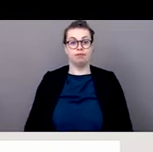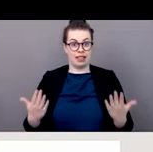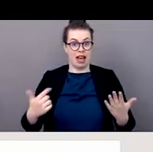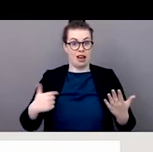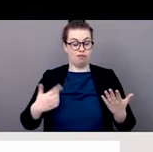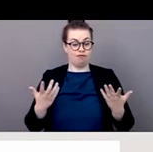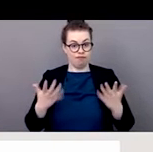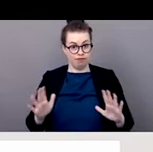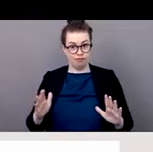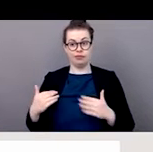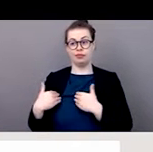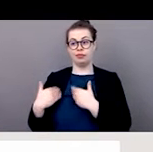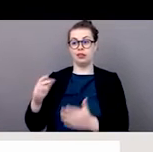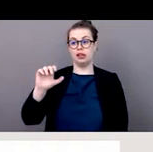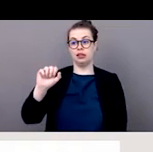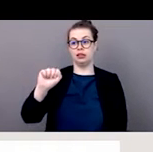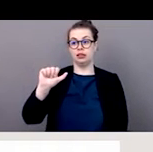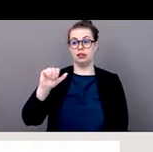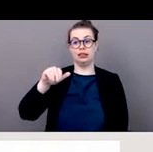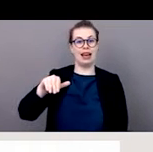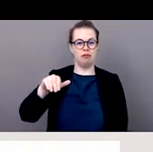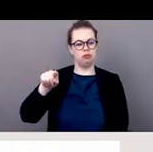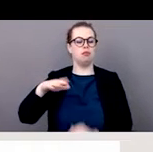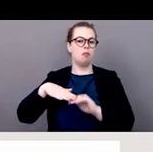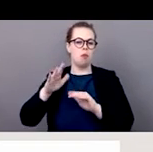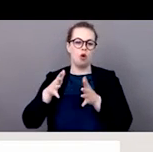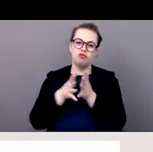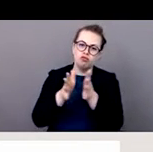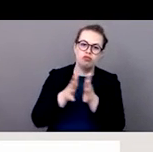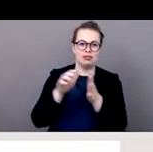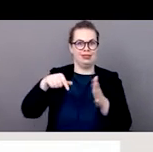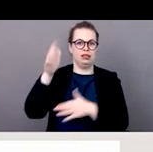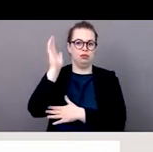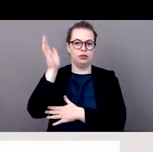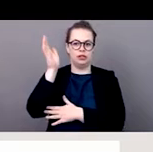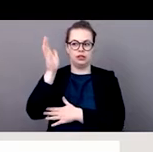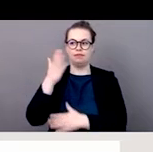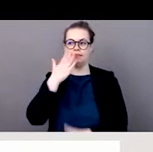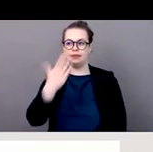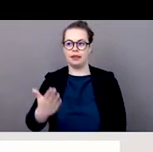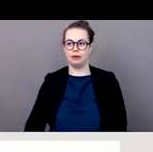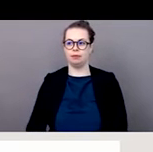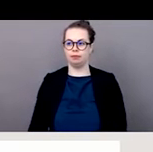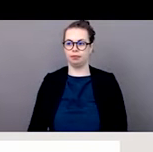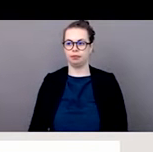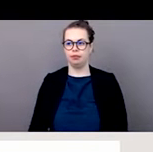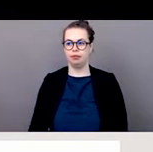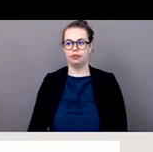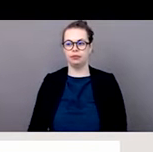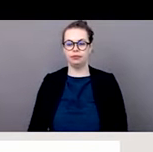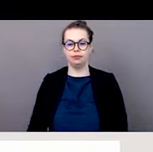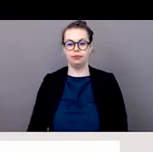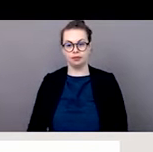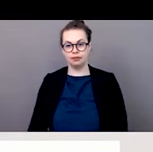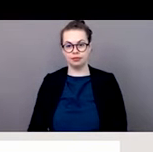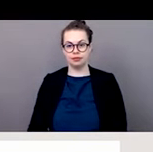parole à mon collègue, Assam, qui va certainement continuer à vous parler un peu plus de cette présentation. Merci.